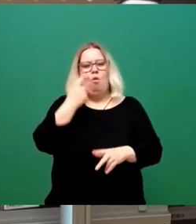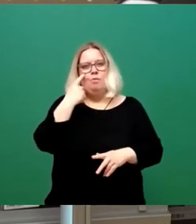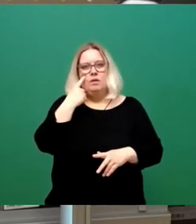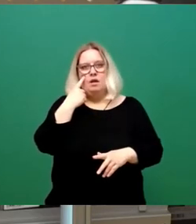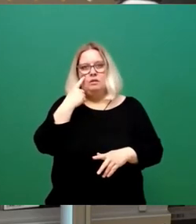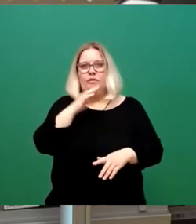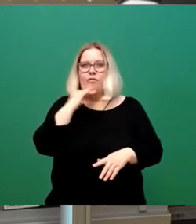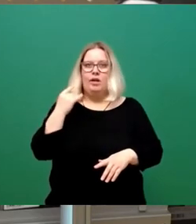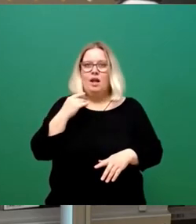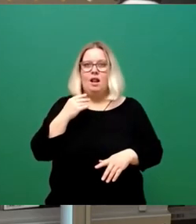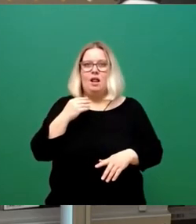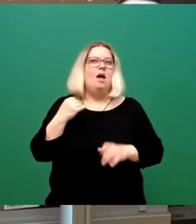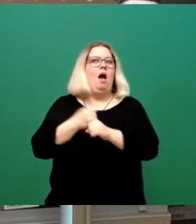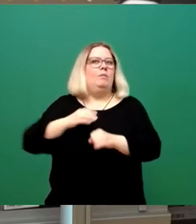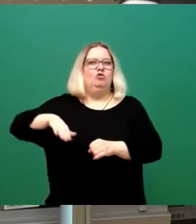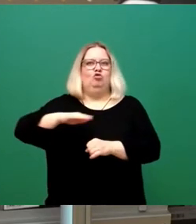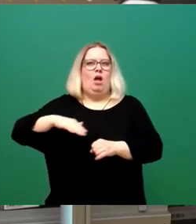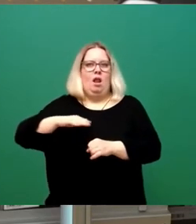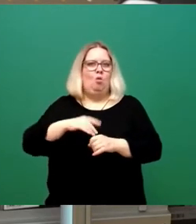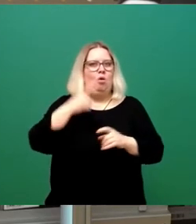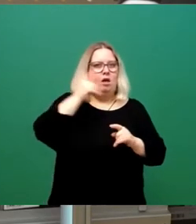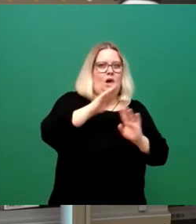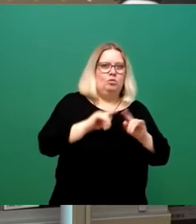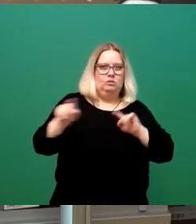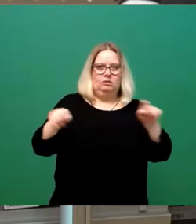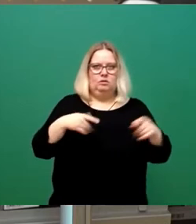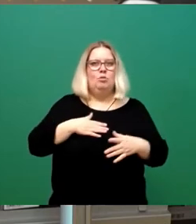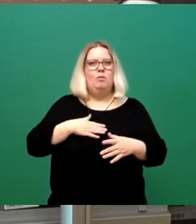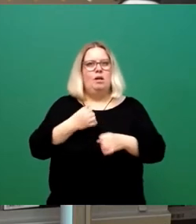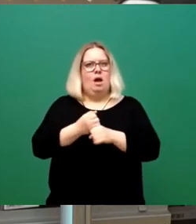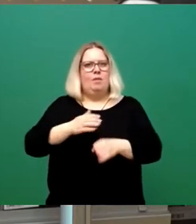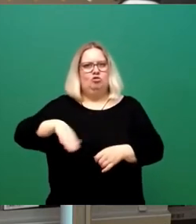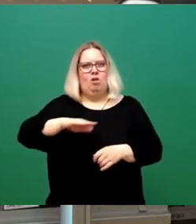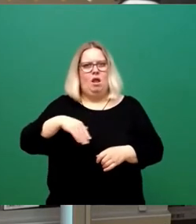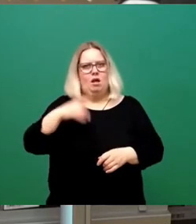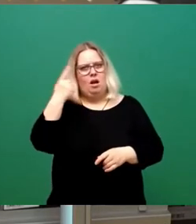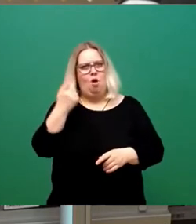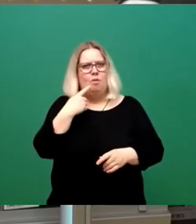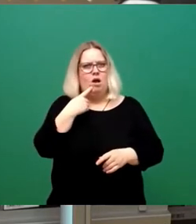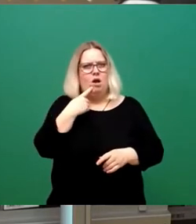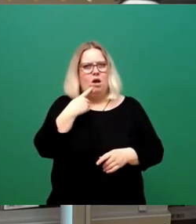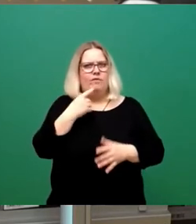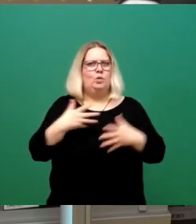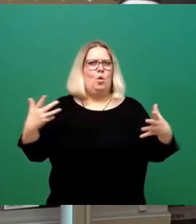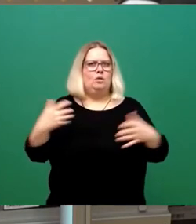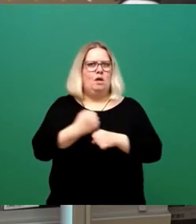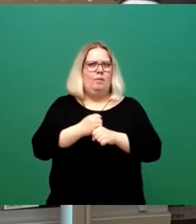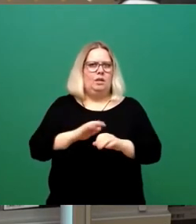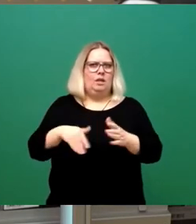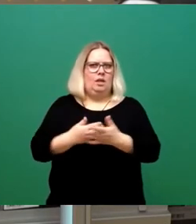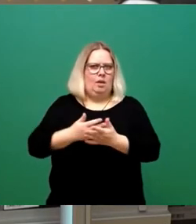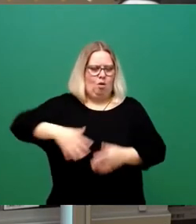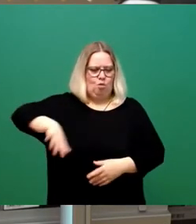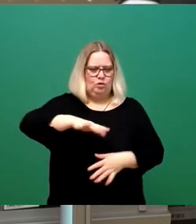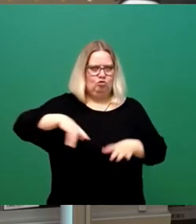viel aus meiner Arbeitsstelle oder aus dem Rathaus heraus. Meine Arbeitsstelle ist aber, ich glaube mich zu erinnern, der größte Arbeitgeber in unserer Stadt